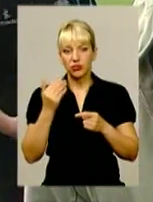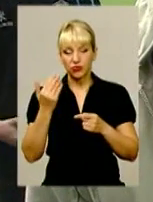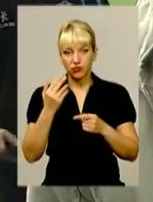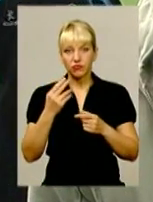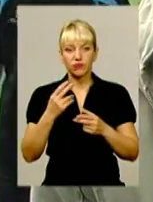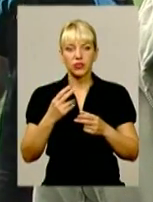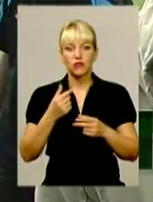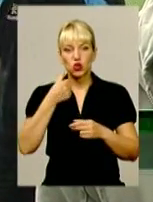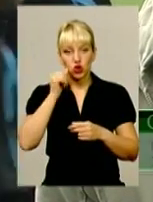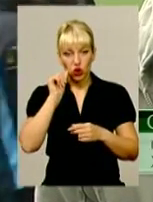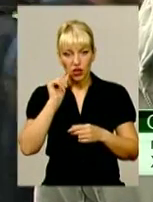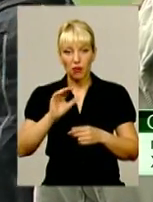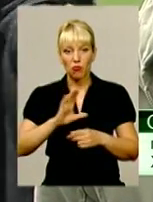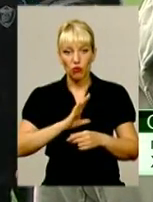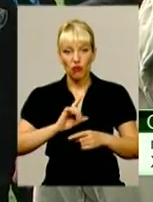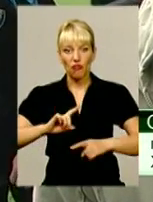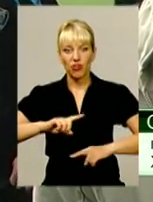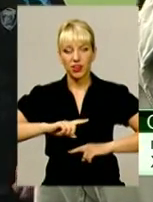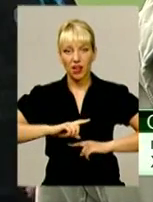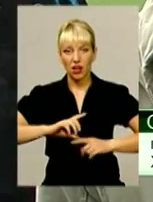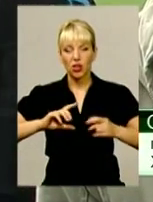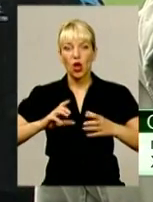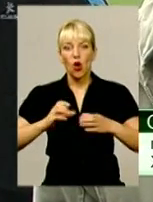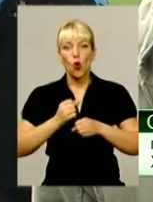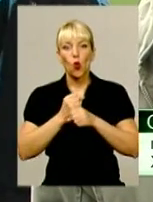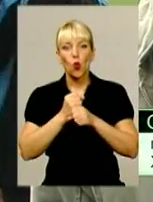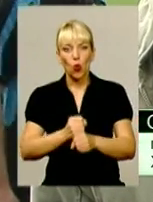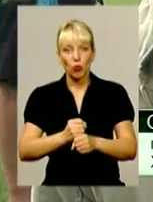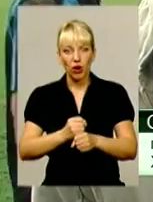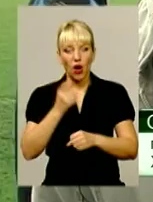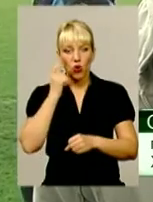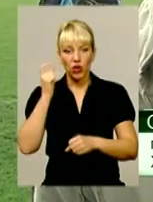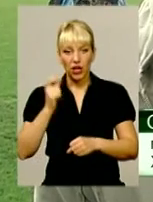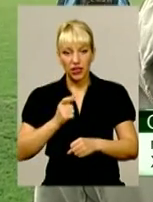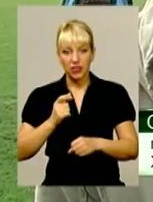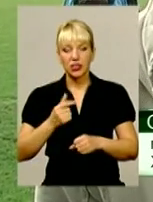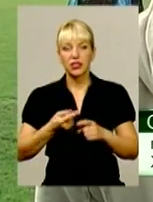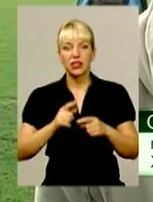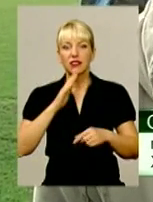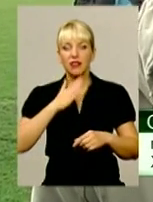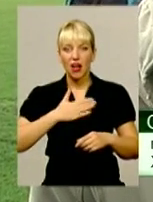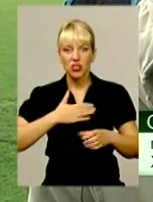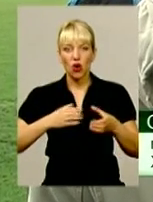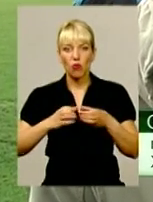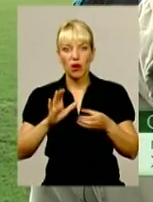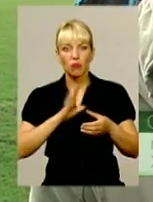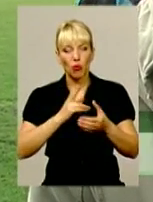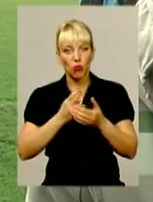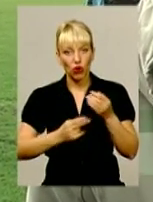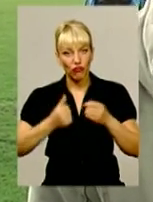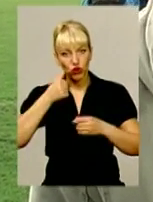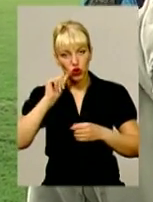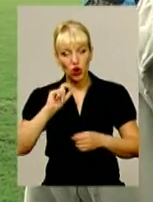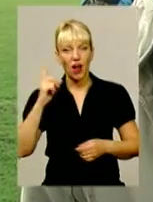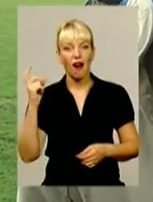Вчора в нас відбувся фінал Кубка України, фіналь Хмельницької команди «Еволюшн Севенс». На жаль, програла Харківському Олімпу,